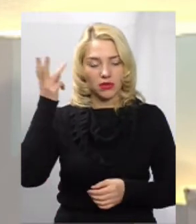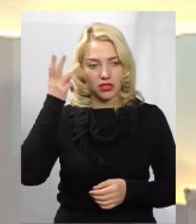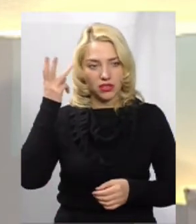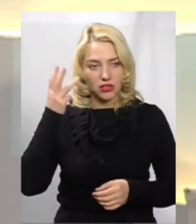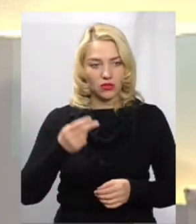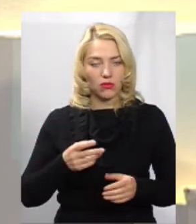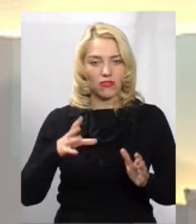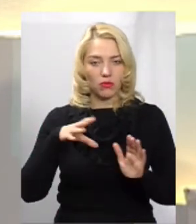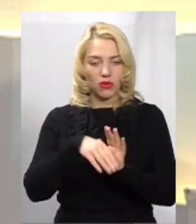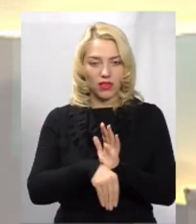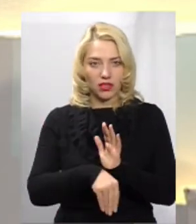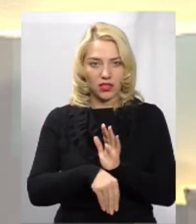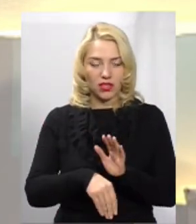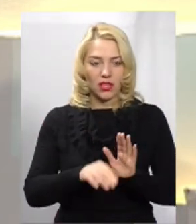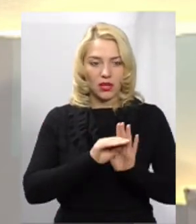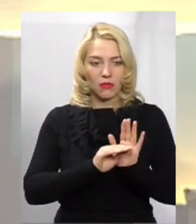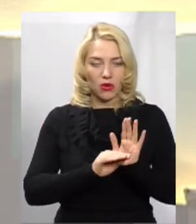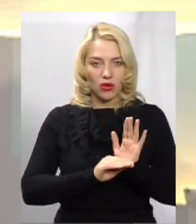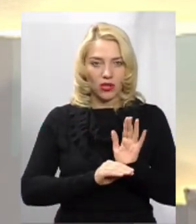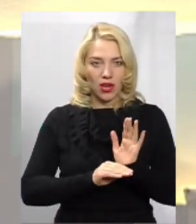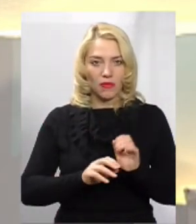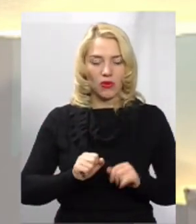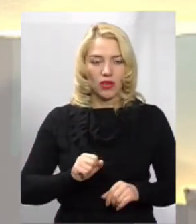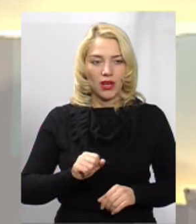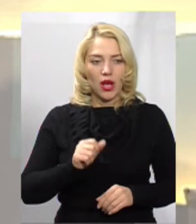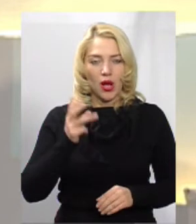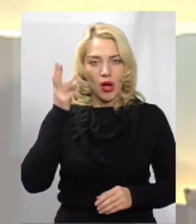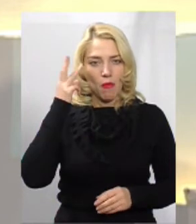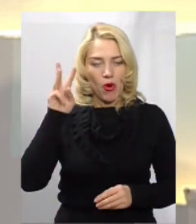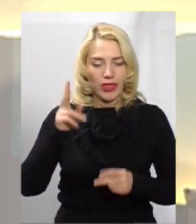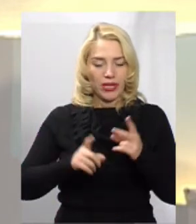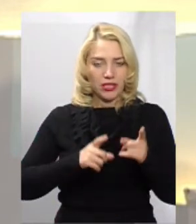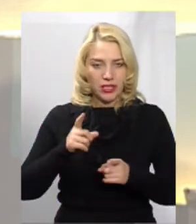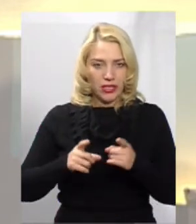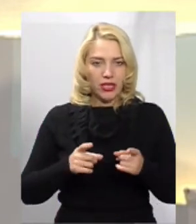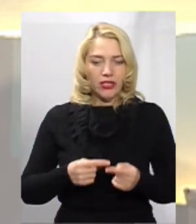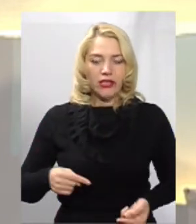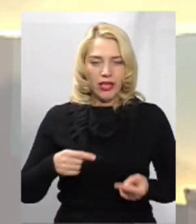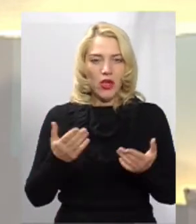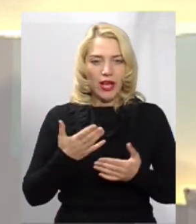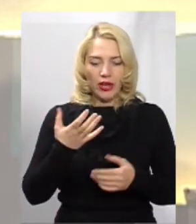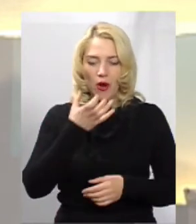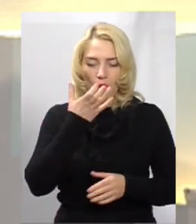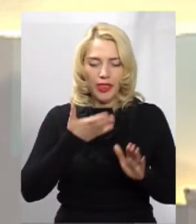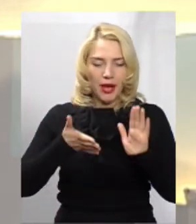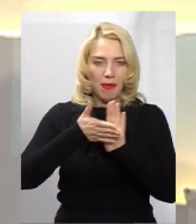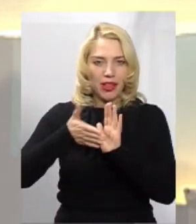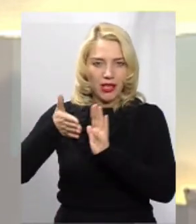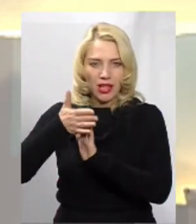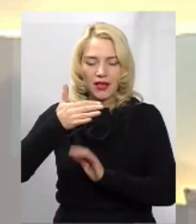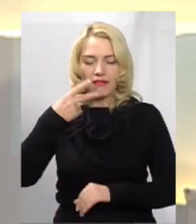Ми впровадили програму з термомодернізацією, згідно по якій вже утеплили більше 20